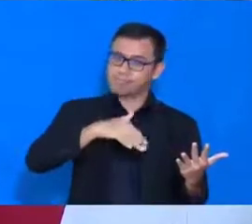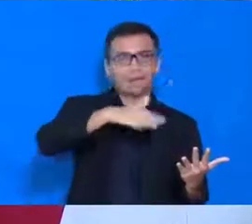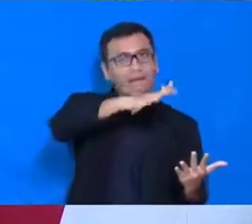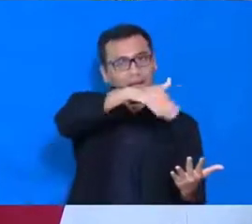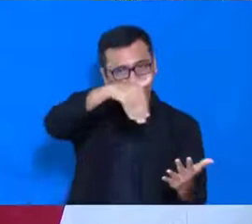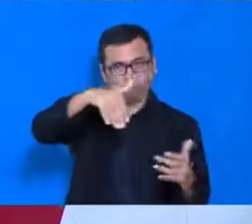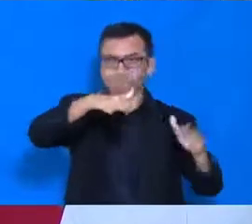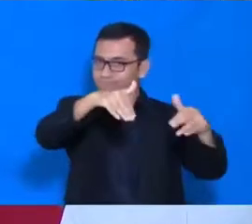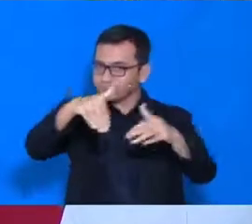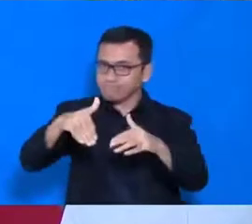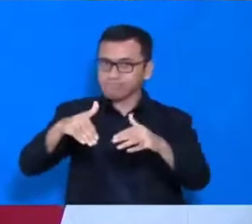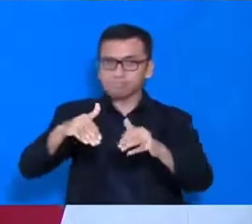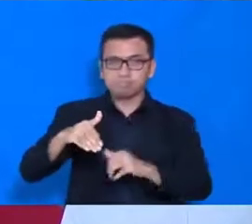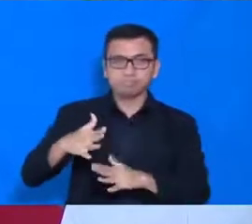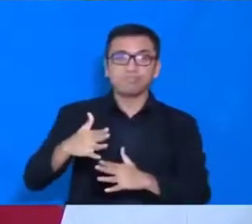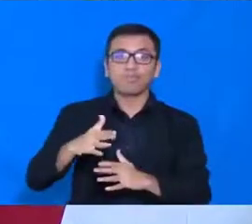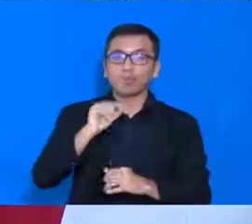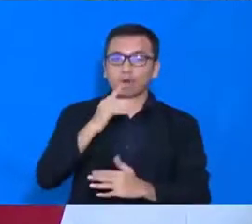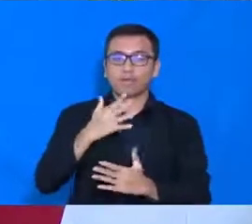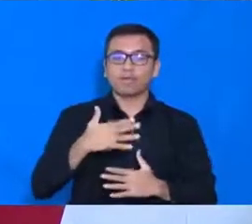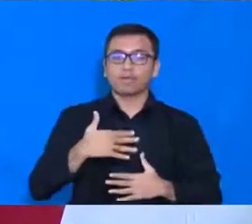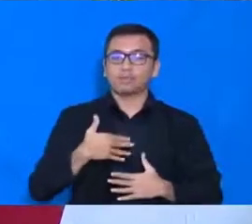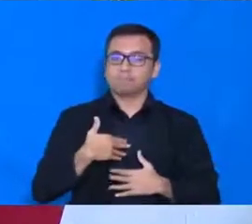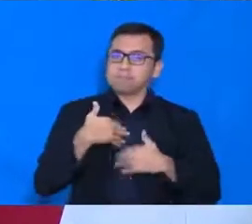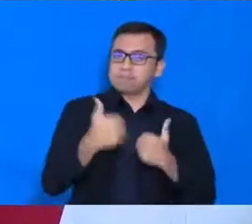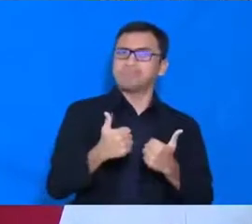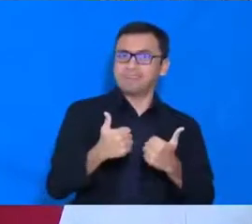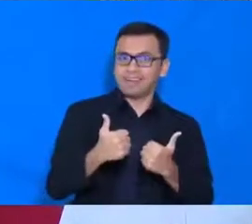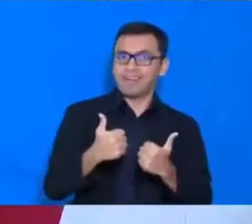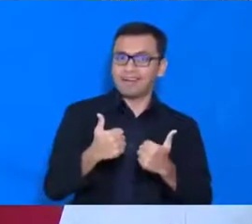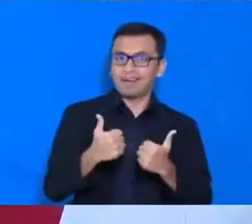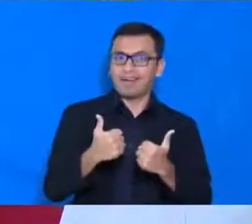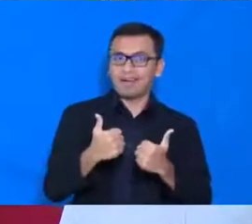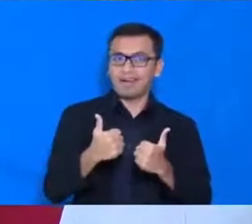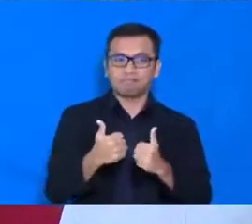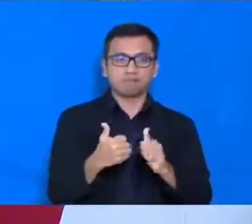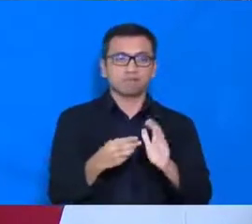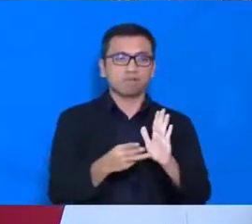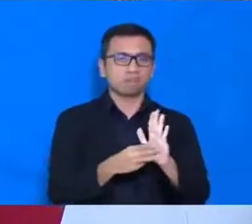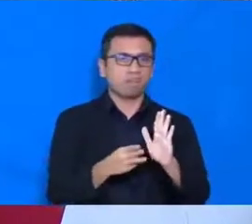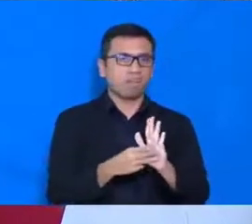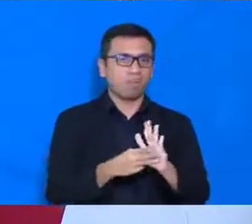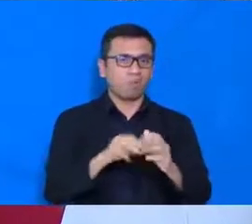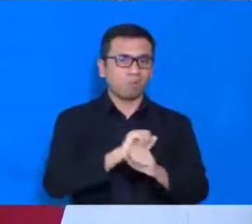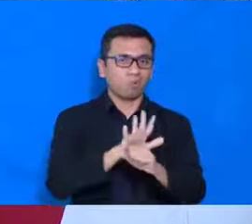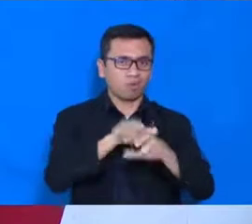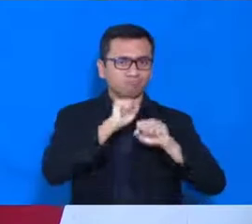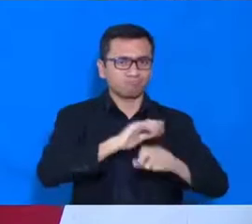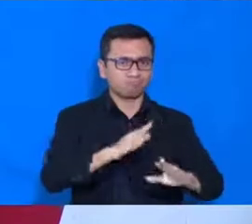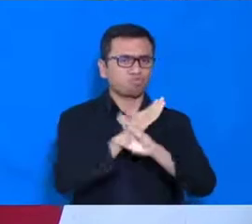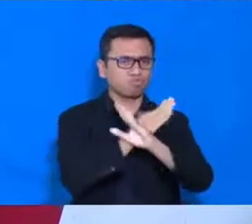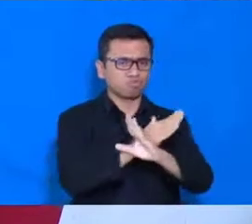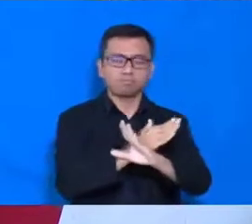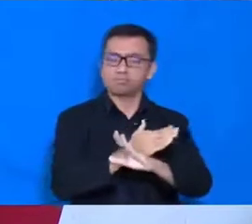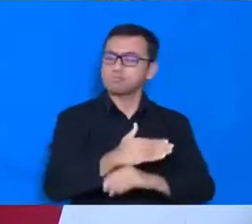membangun optimisme, bahwa kita, pasti bisa, melewati, situasi sulit ini.